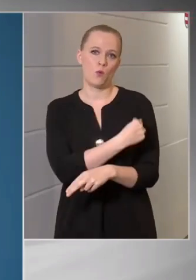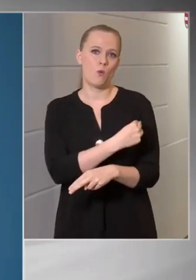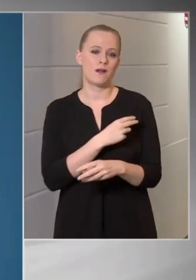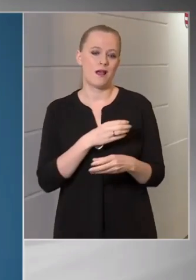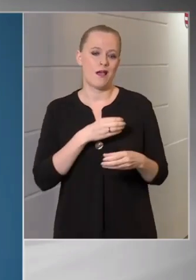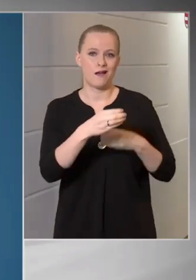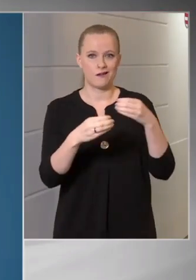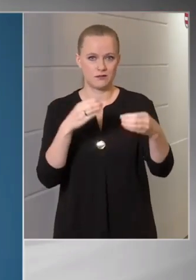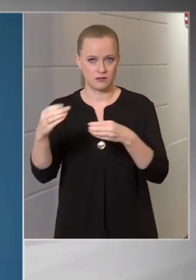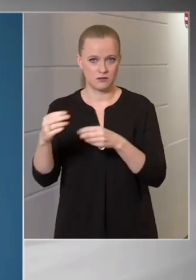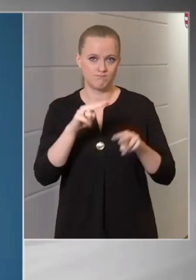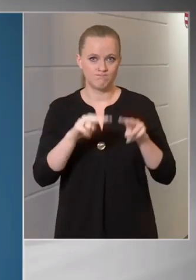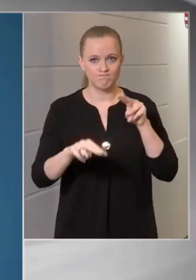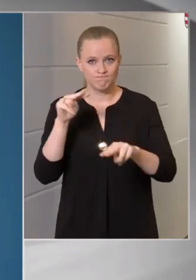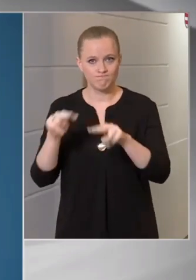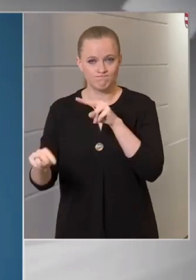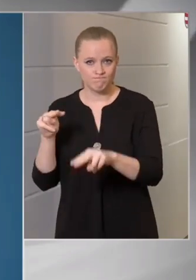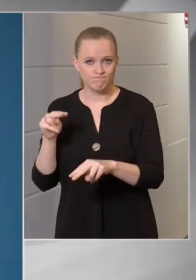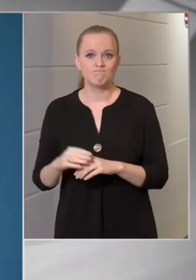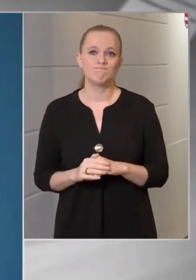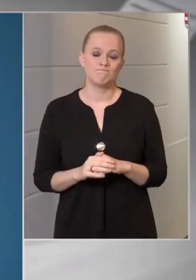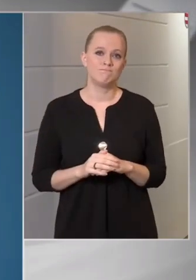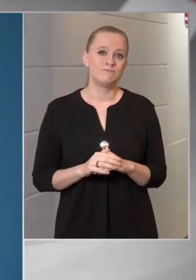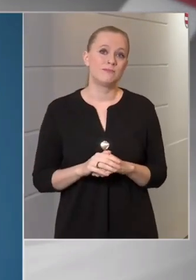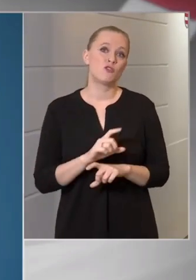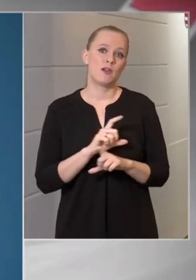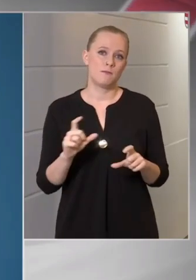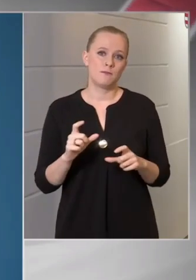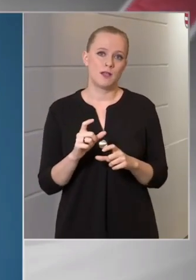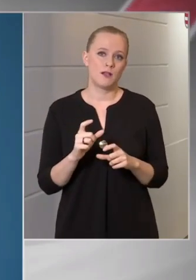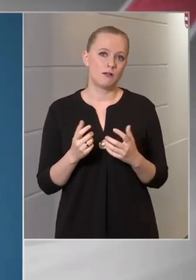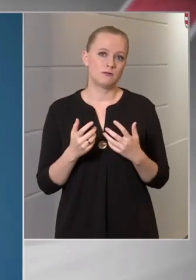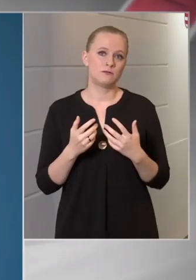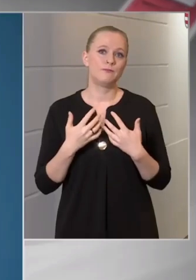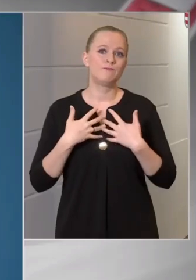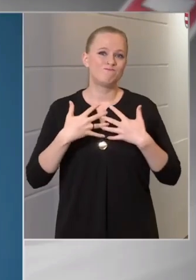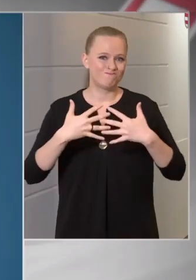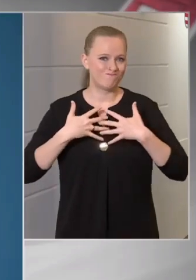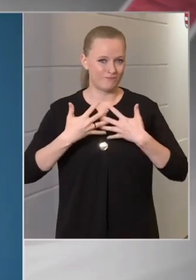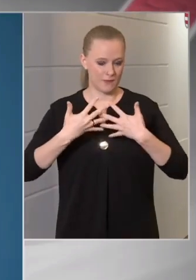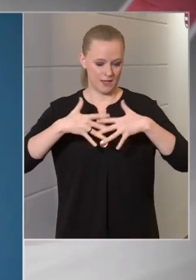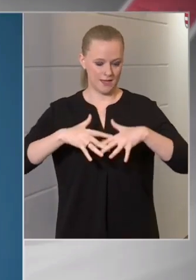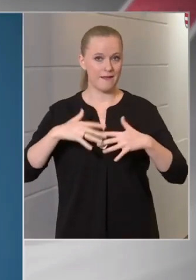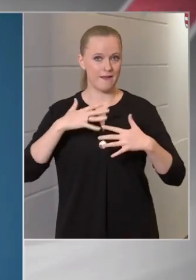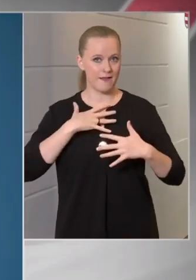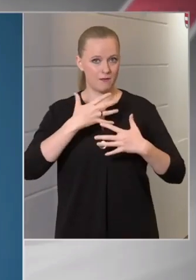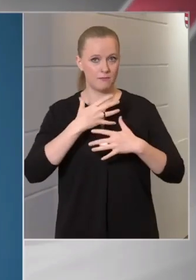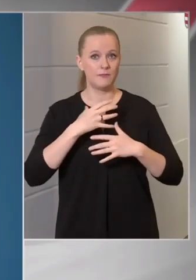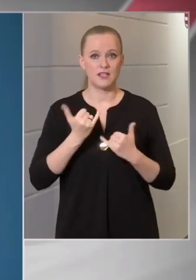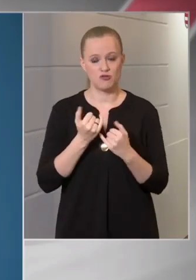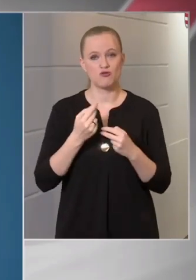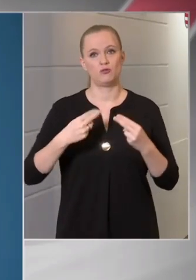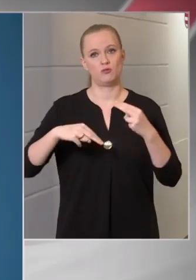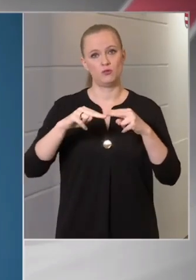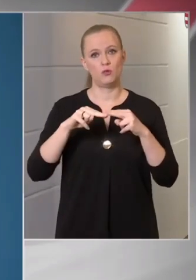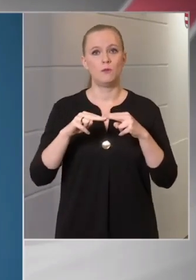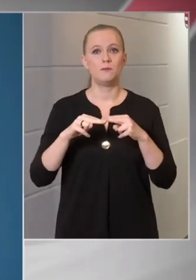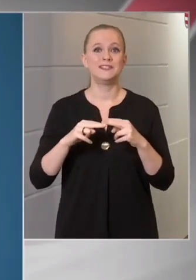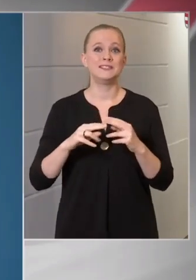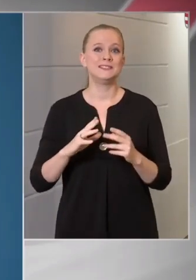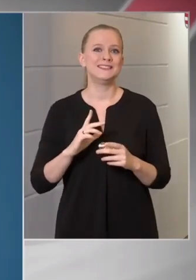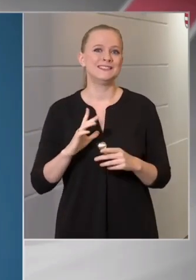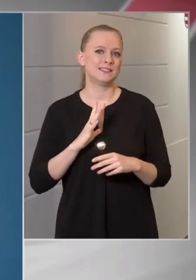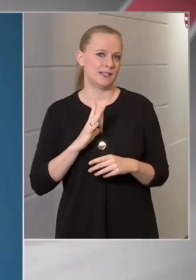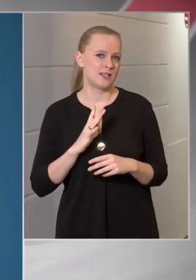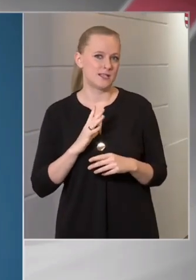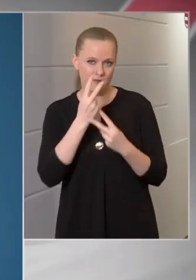kezelésre szoruló, és így módon a lélegeztetésre, és az intenzív ellátásra szoruló